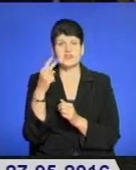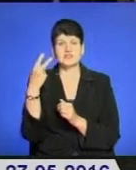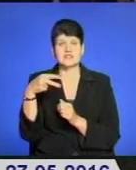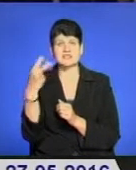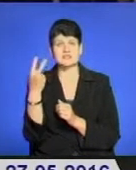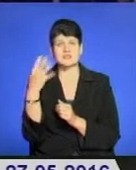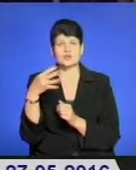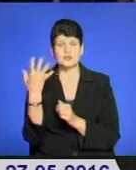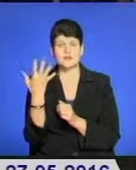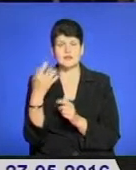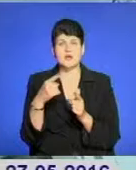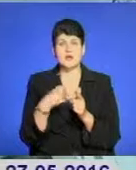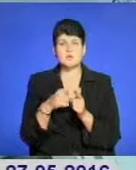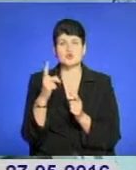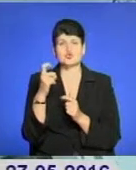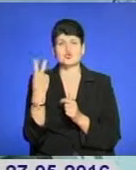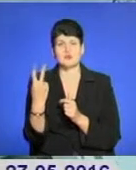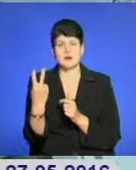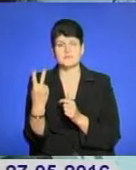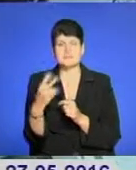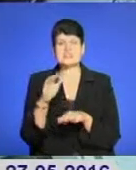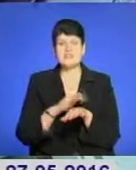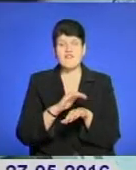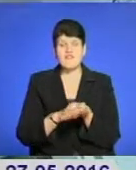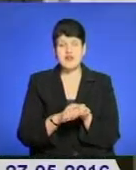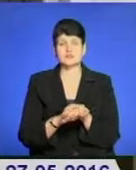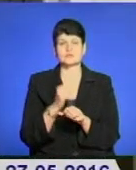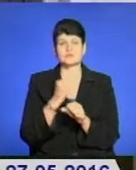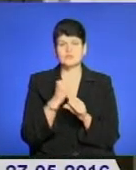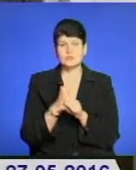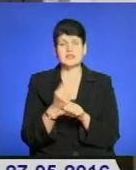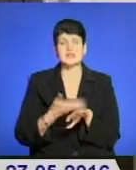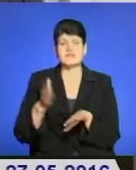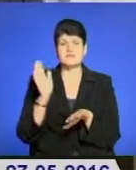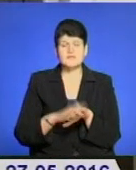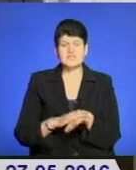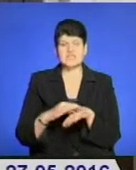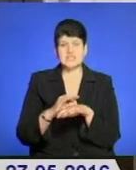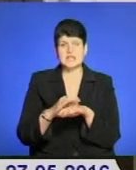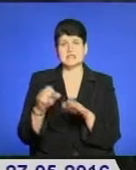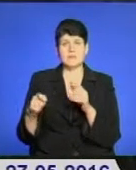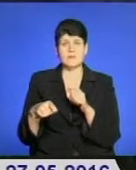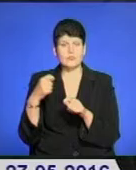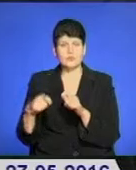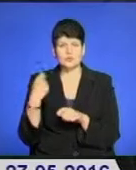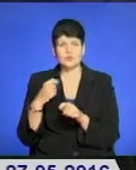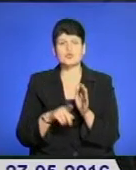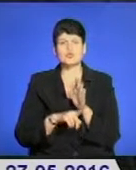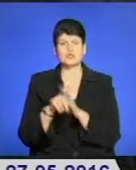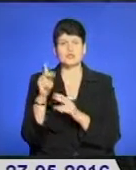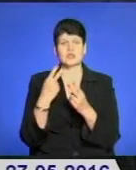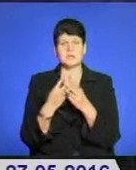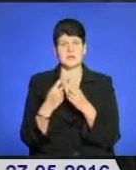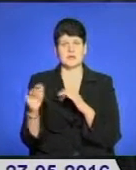-45 або 102. За фактом нанесення тяжких тілесних ушкоджень, що спричинили смерть потерпілого, розпочато кримінальне